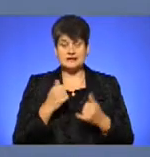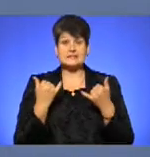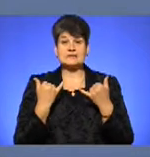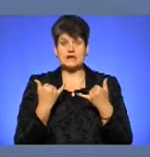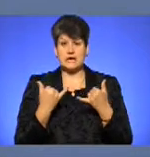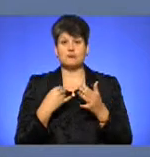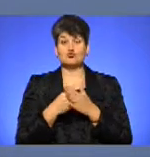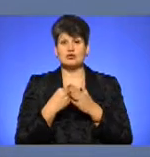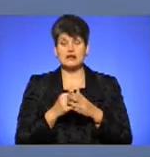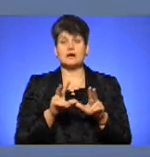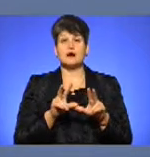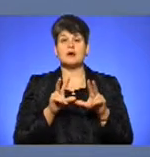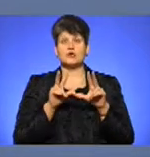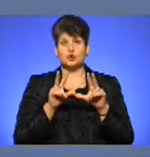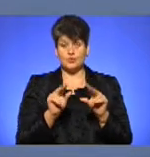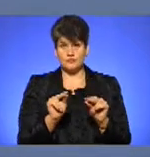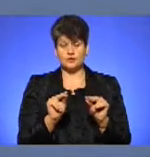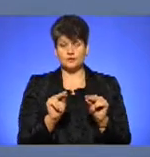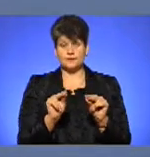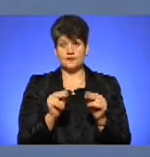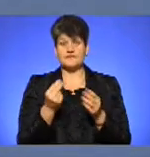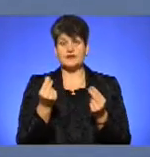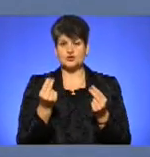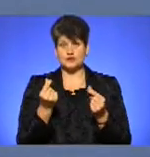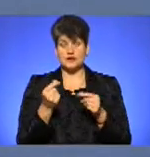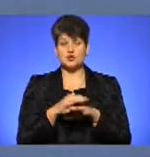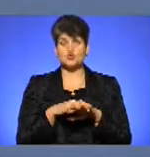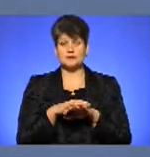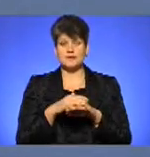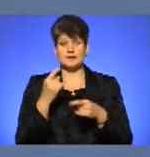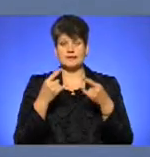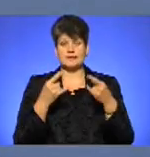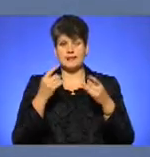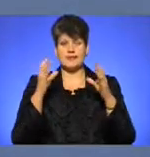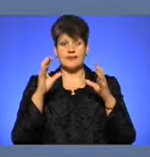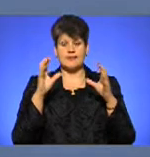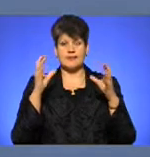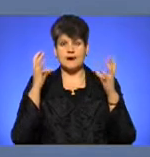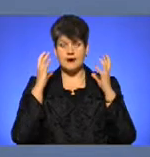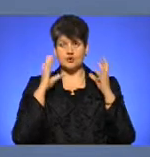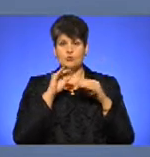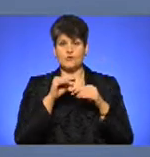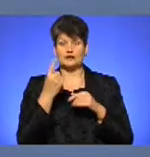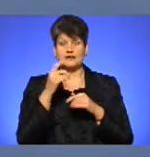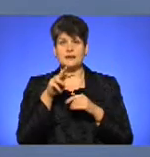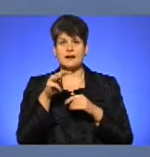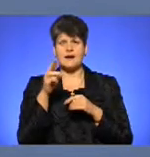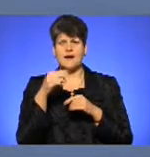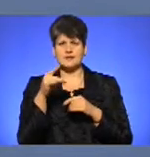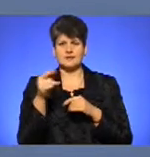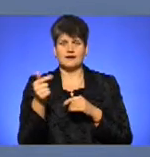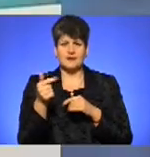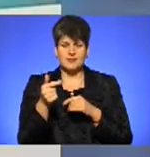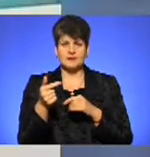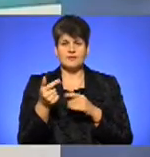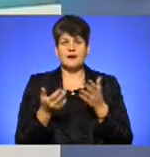бюджет гарантовано вже передбачає на фінансування суспільного телерадіомовлення мільярд гривень із невеликим, але